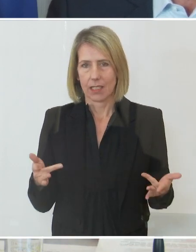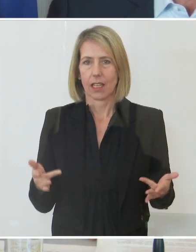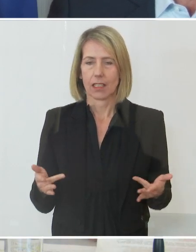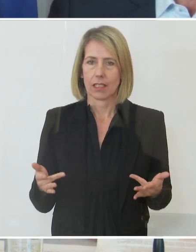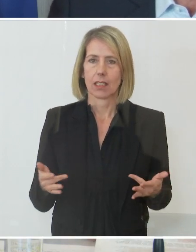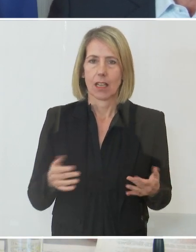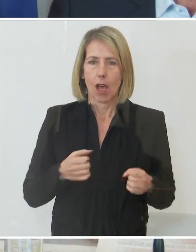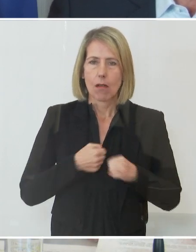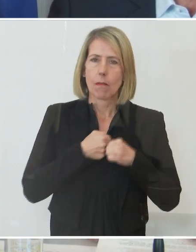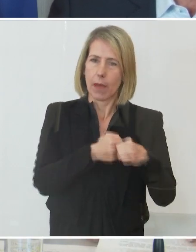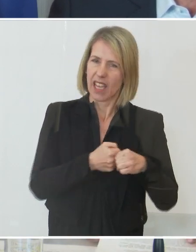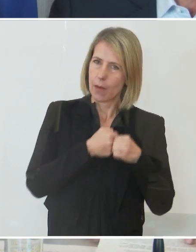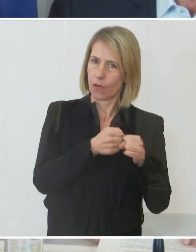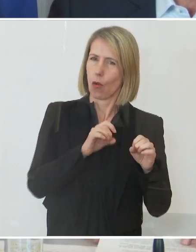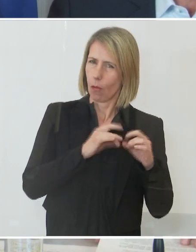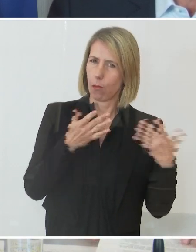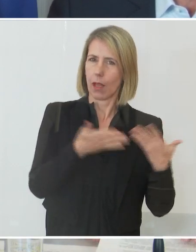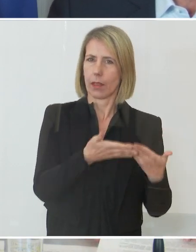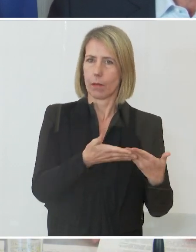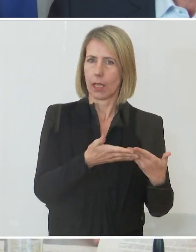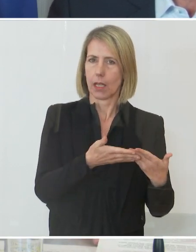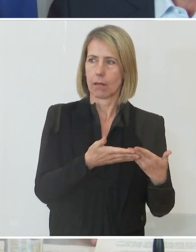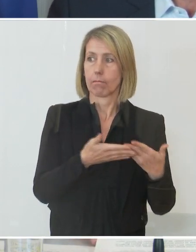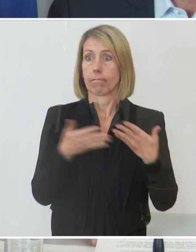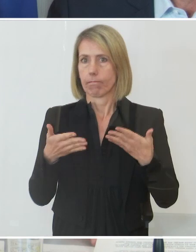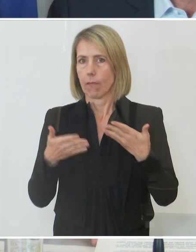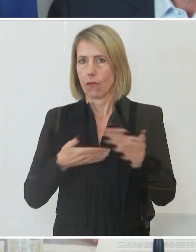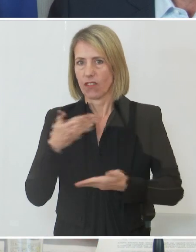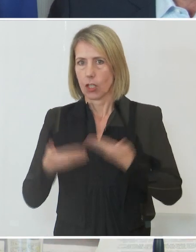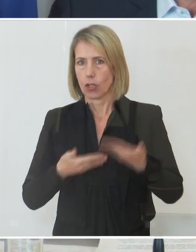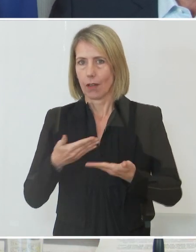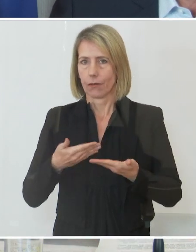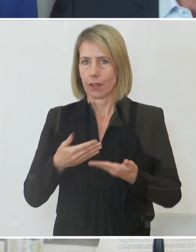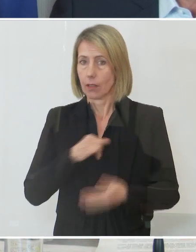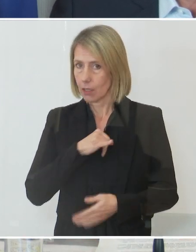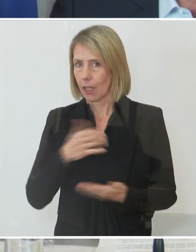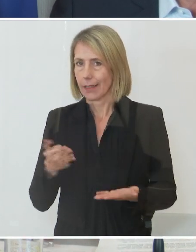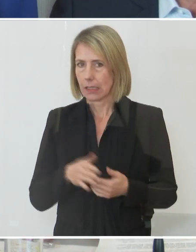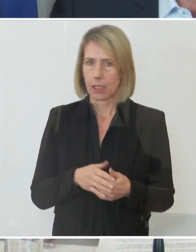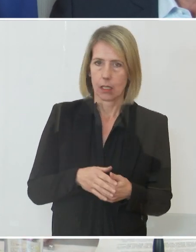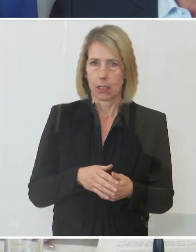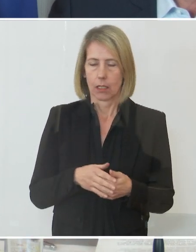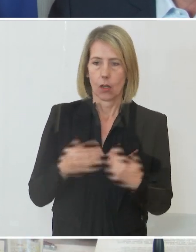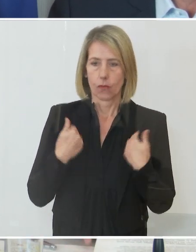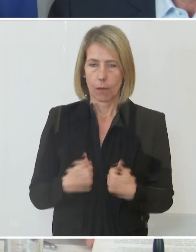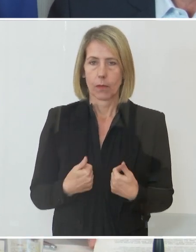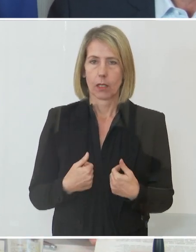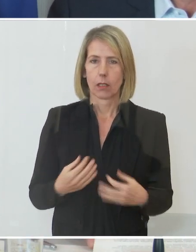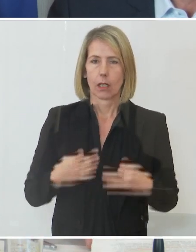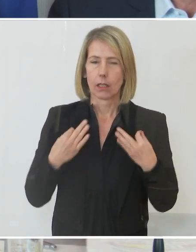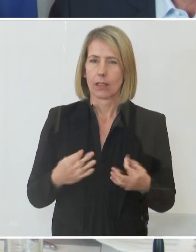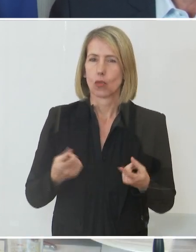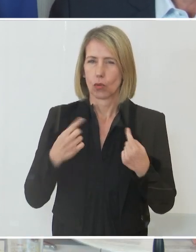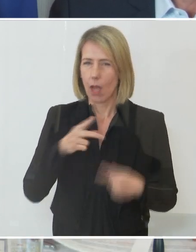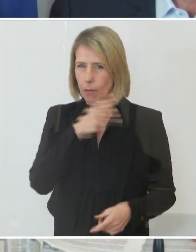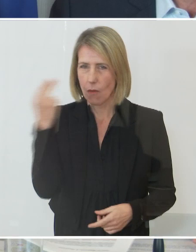Bekämpfung der Pandemie und wirtschaftlichen Interessen. Dennoch steht für mich immer die Gesundheit der Bevölkerung im V